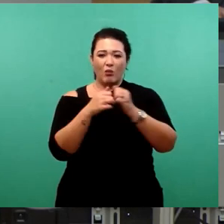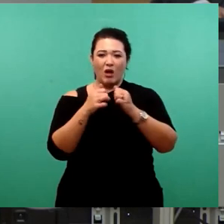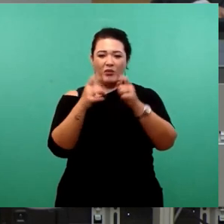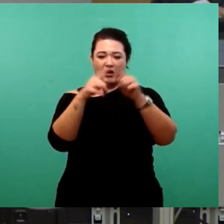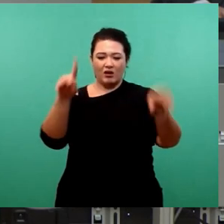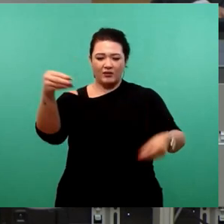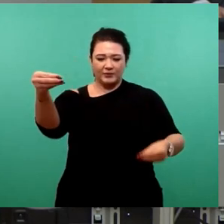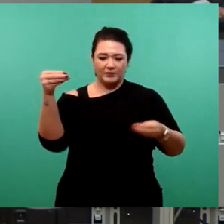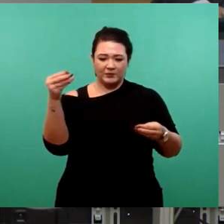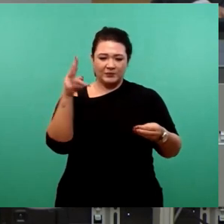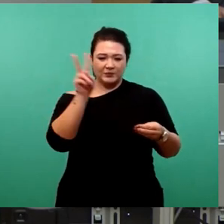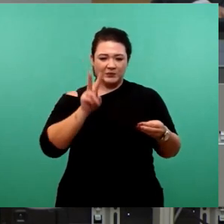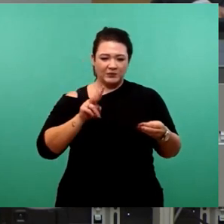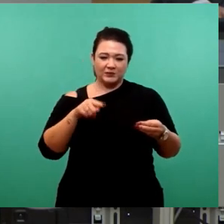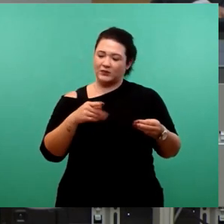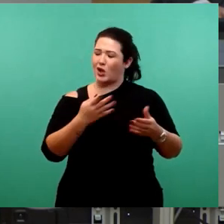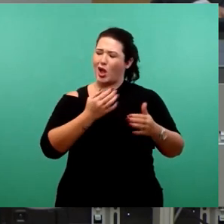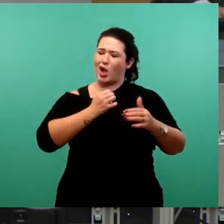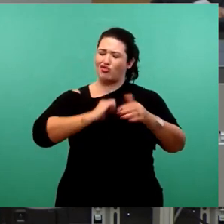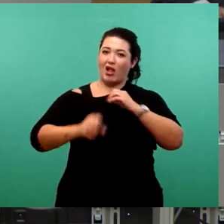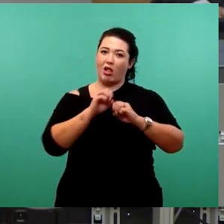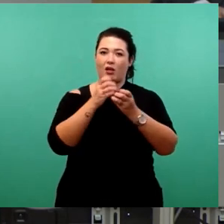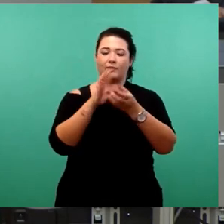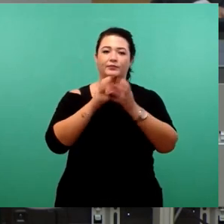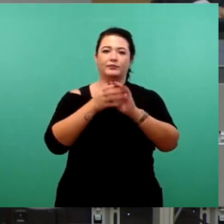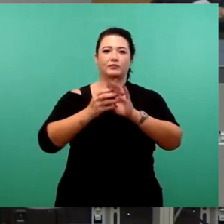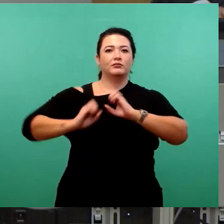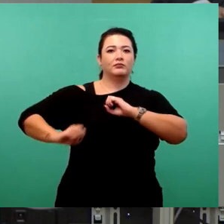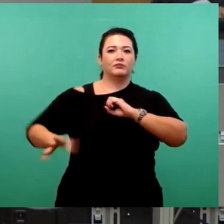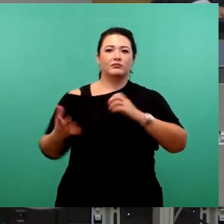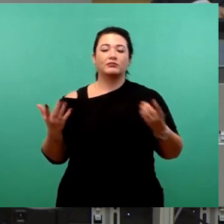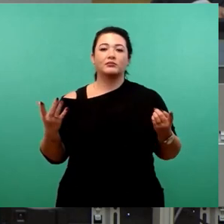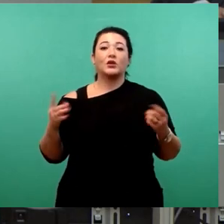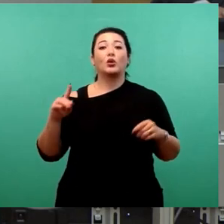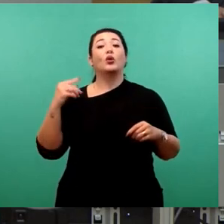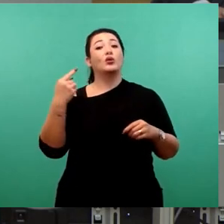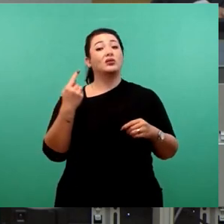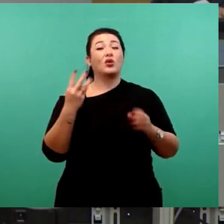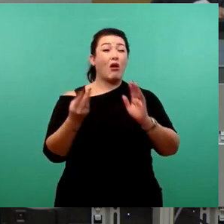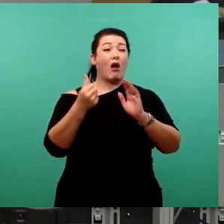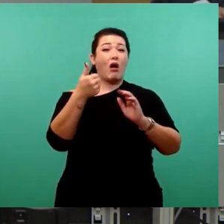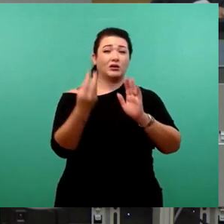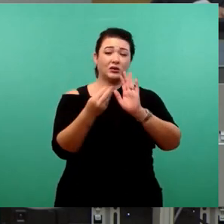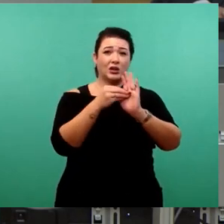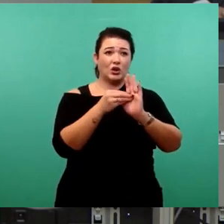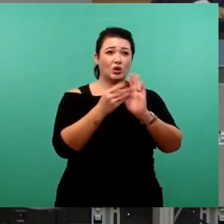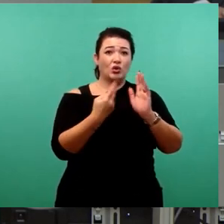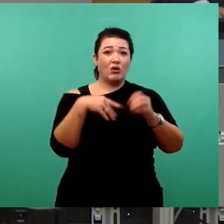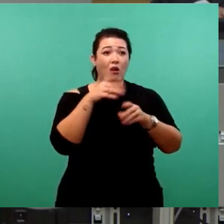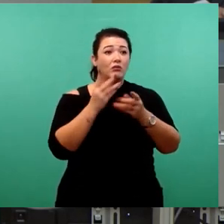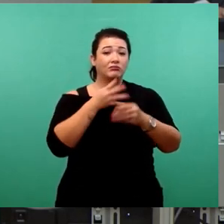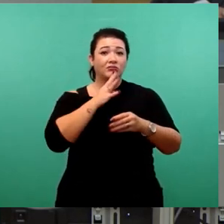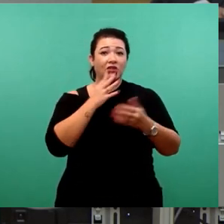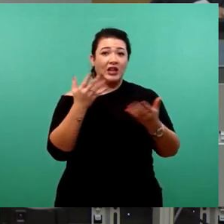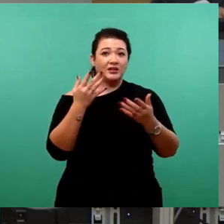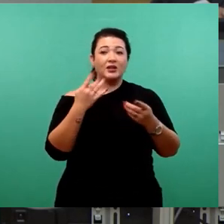verschwinden sehen wie dieses. Und von den drei Fraktionen erklärt eine zur Sicherheit dann noch, aus der Annahme dieser Empfehlung des Moderatoren-Teams